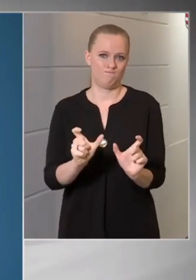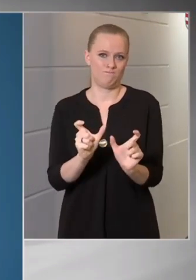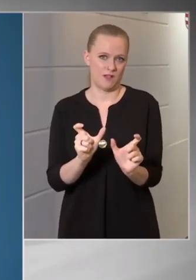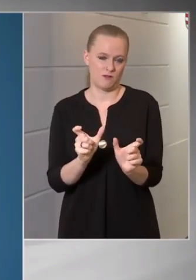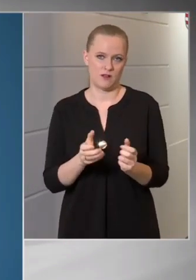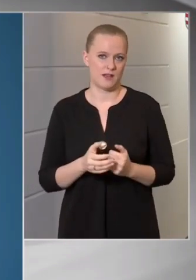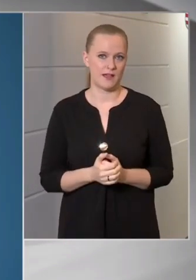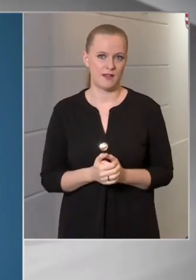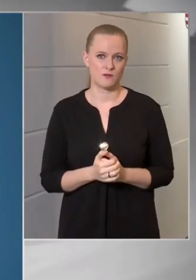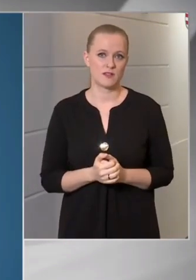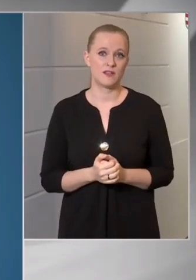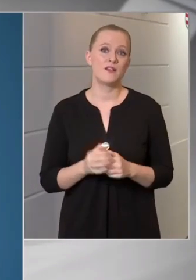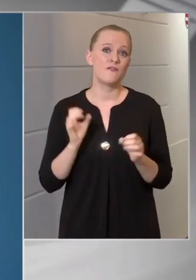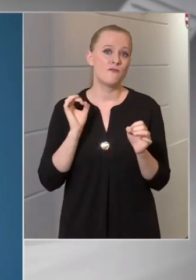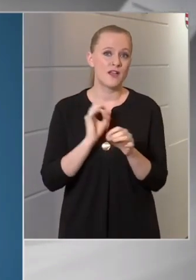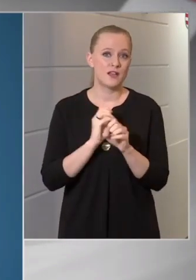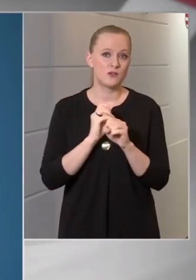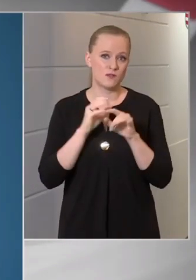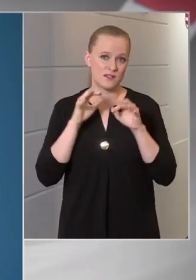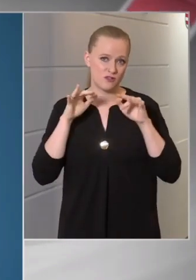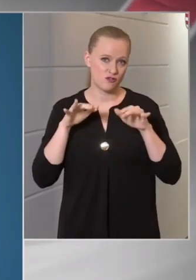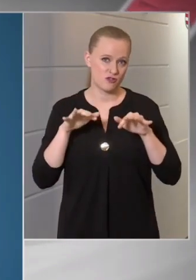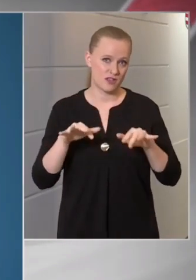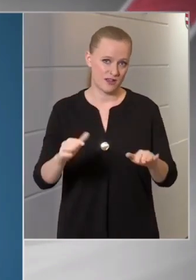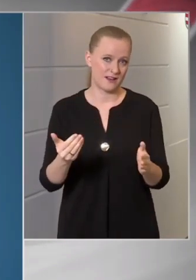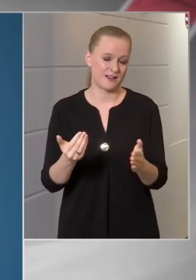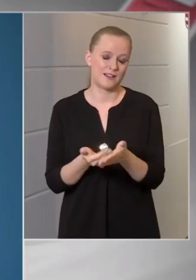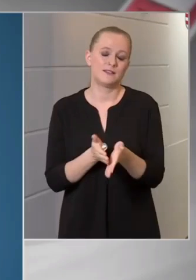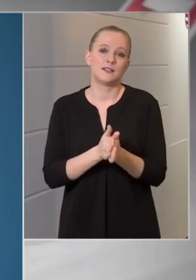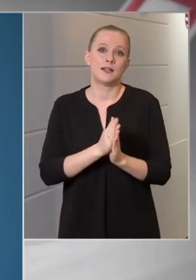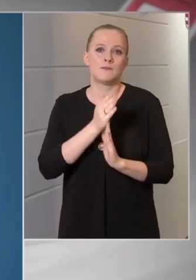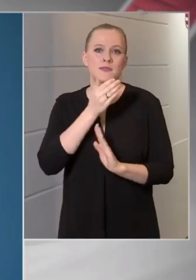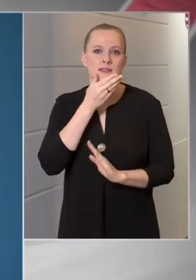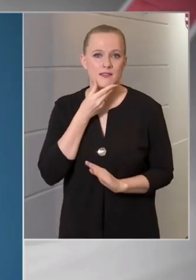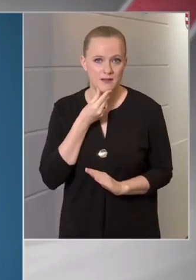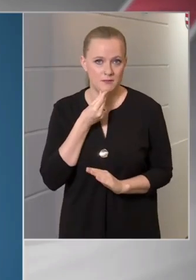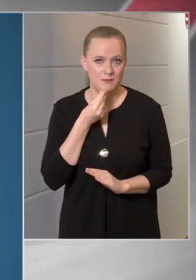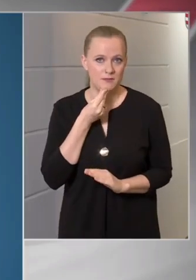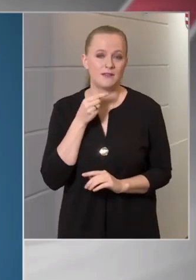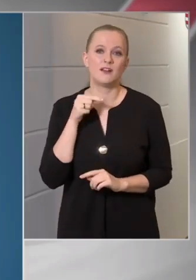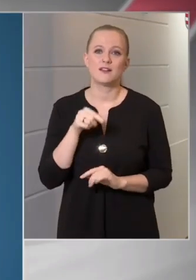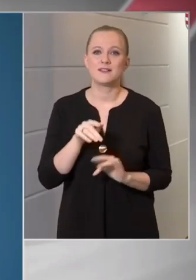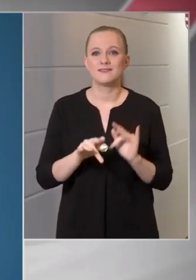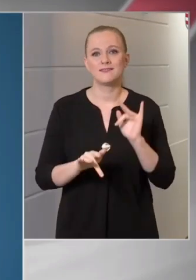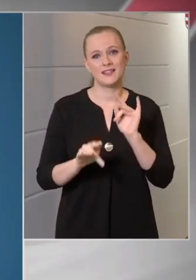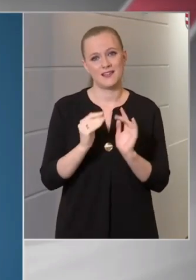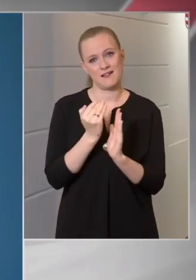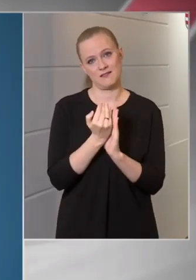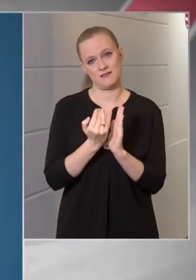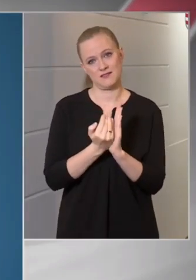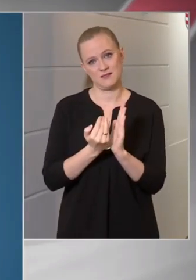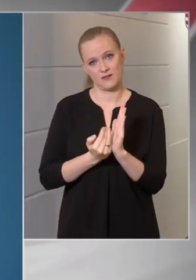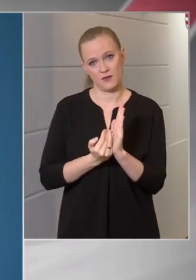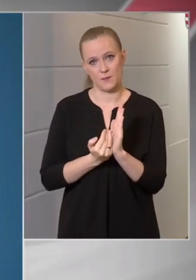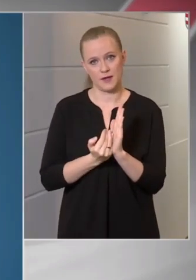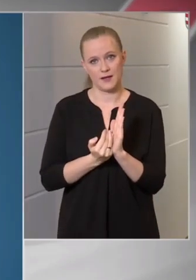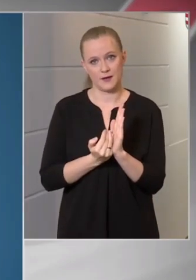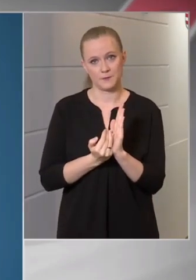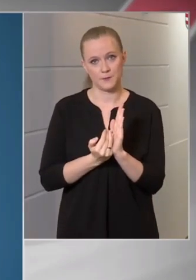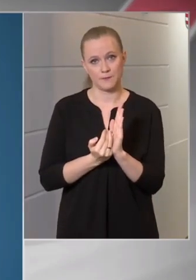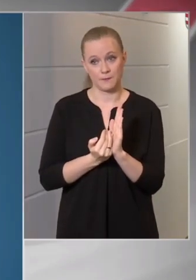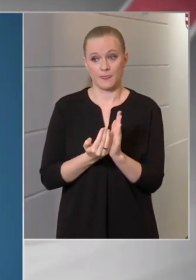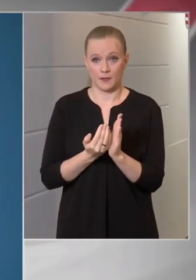a fertőzés terjedését. Kérem szépen, hogy azt a néhány szabályt, amit